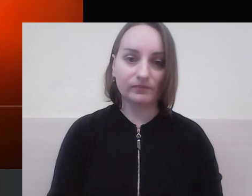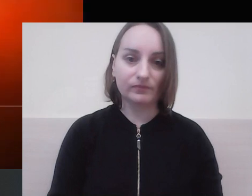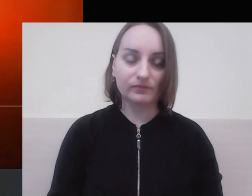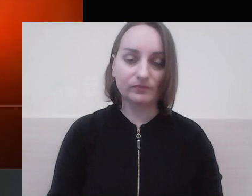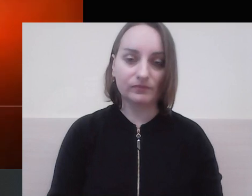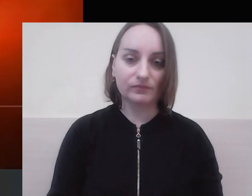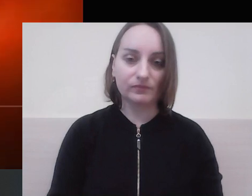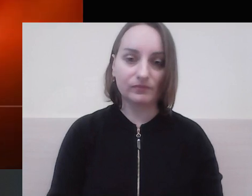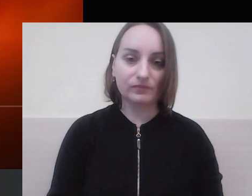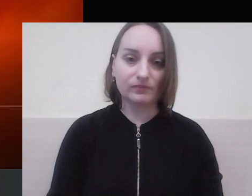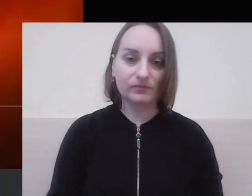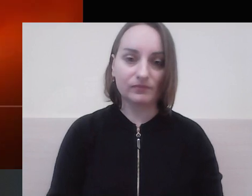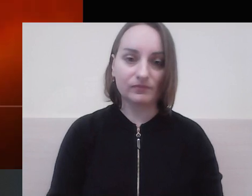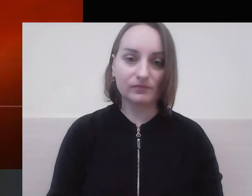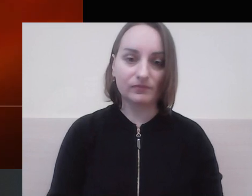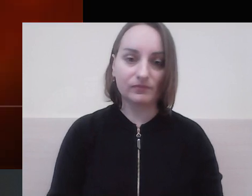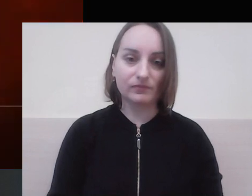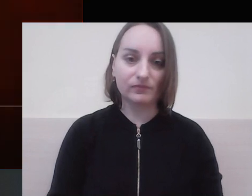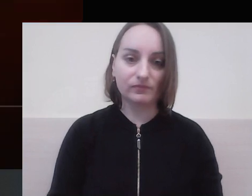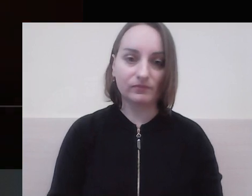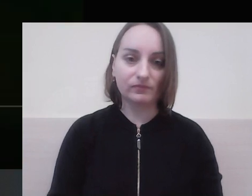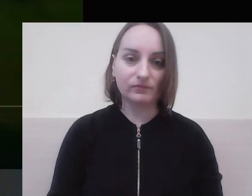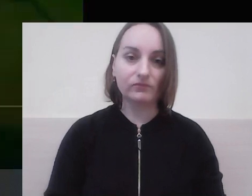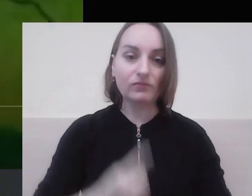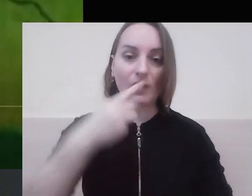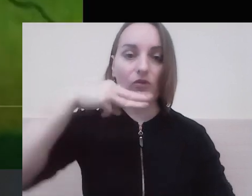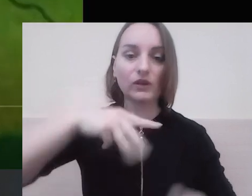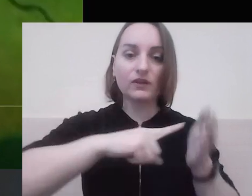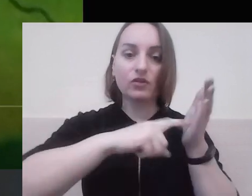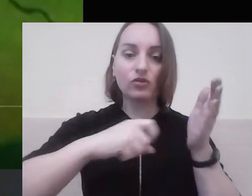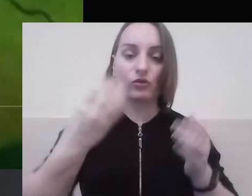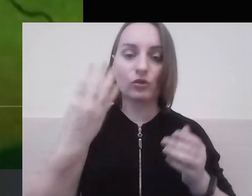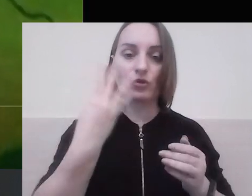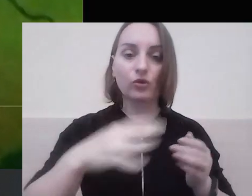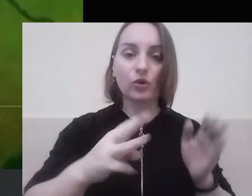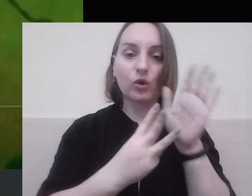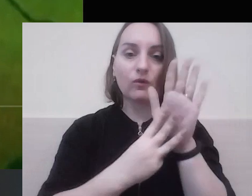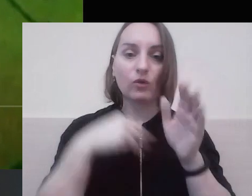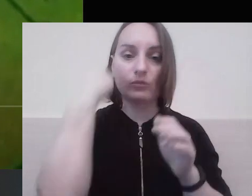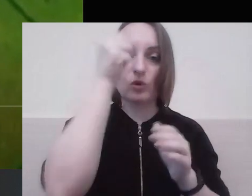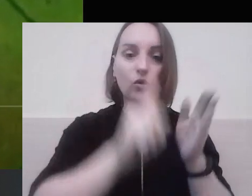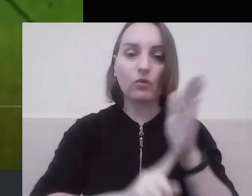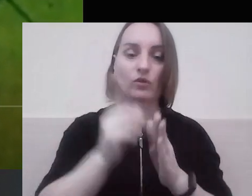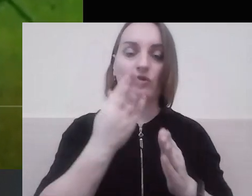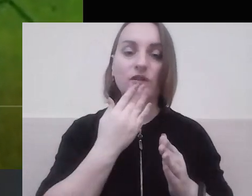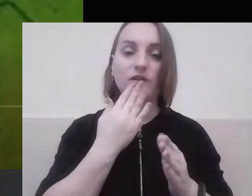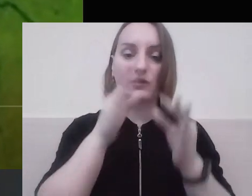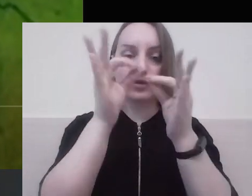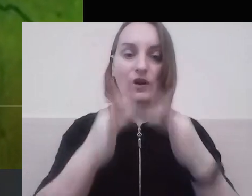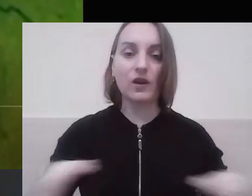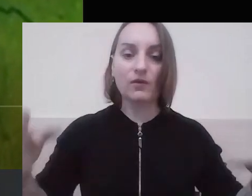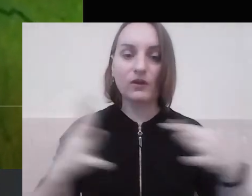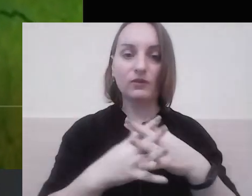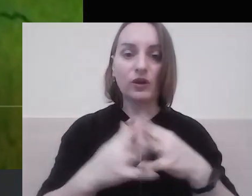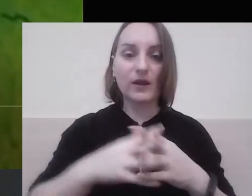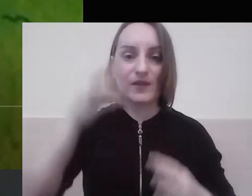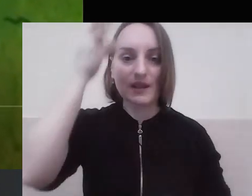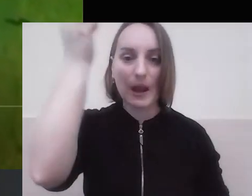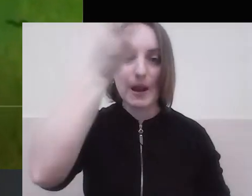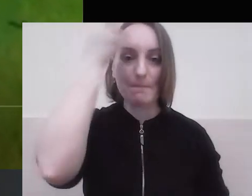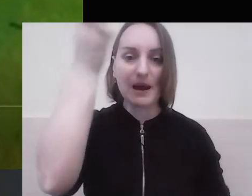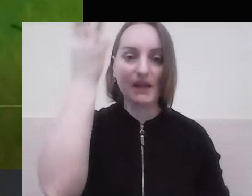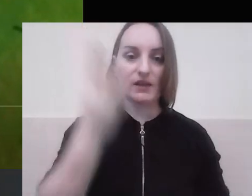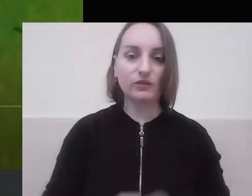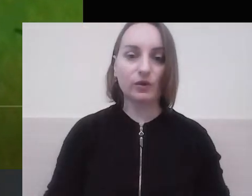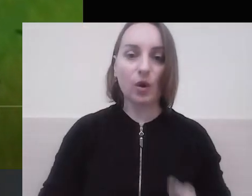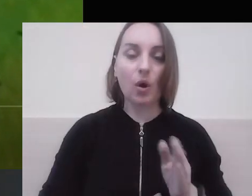чи повиснеш? Один раз мати народила». 1648 року Україну сколихнув Богдан Хмельницький.